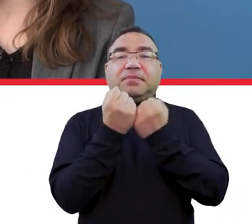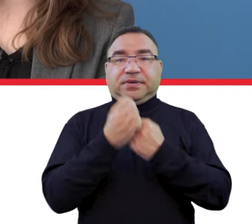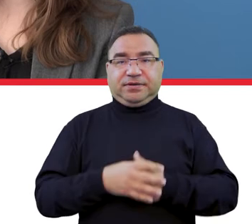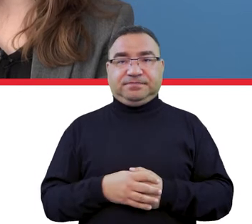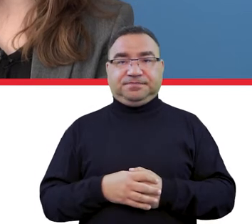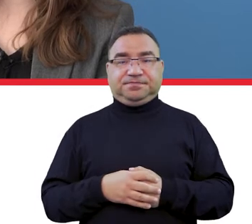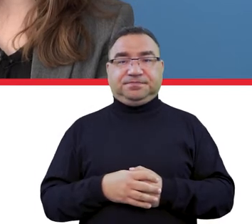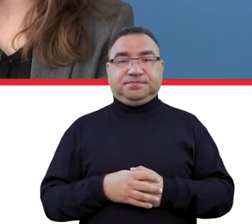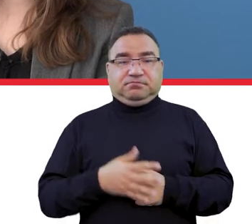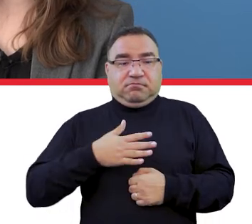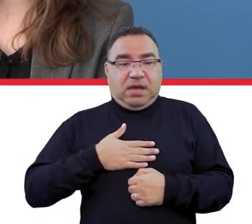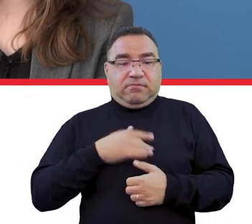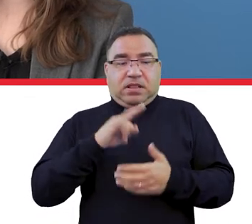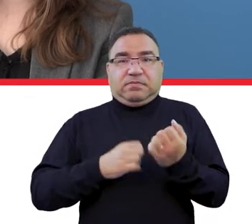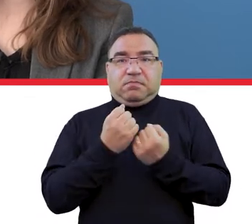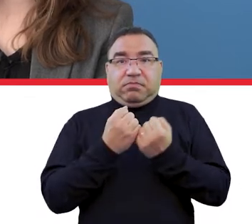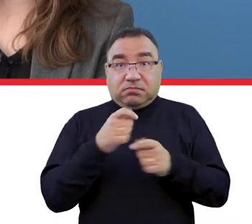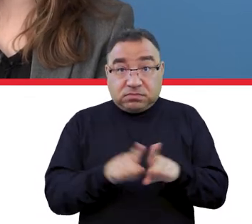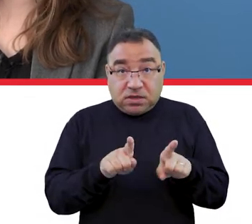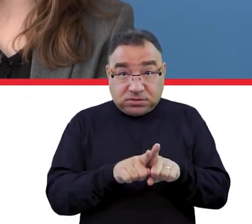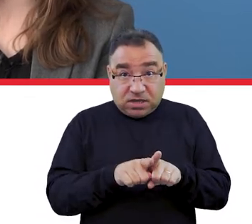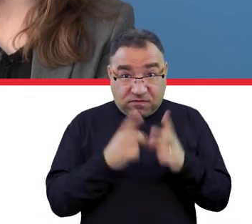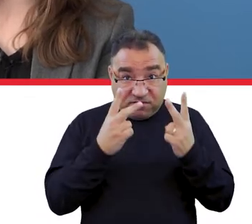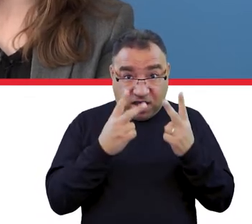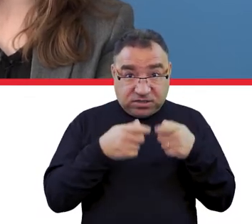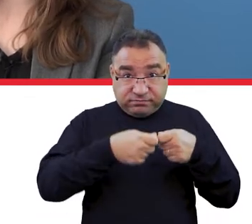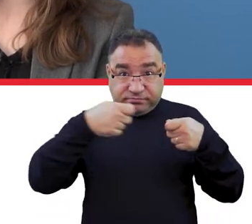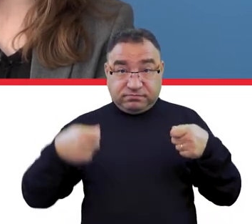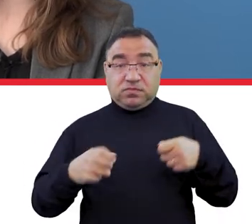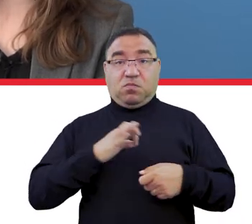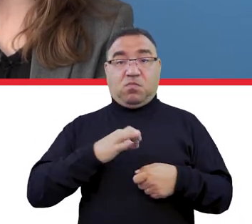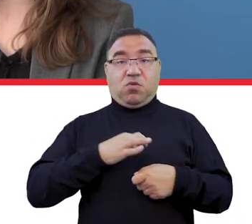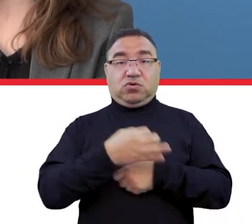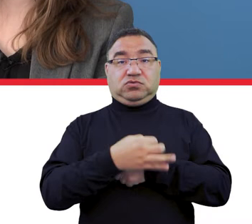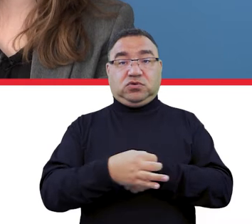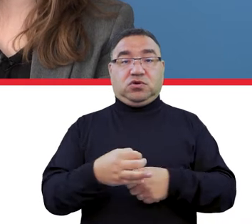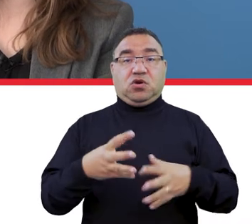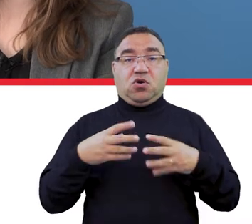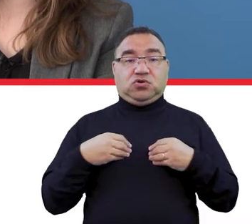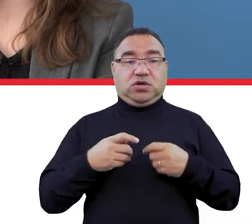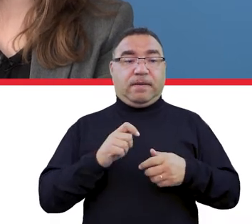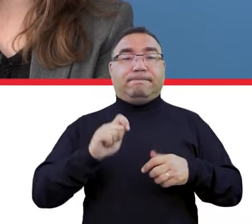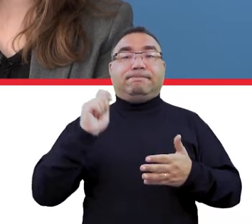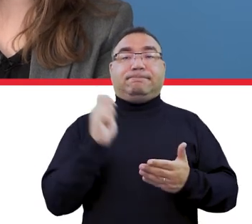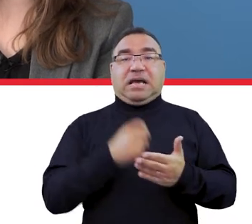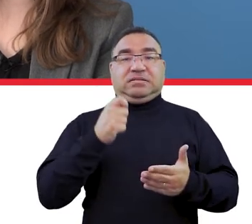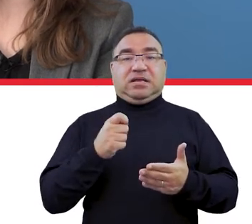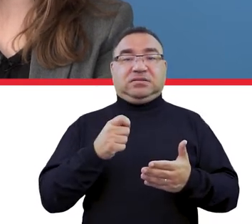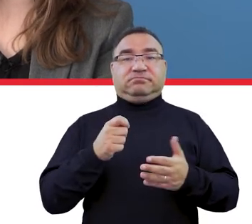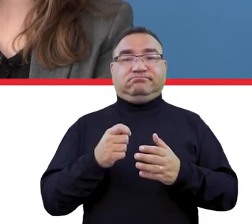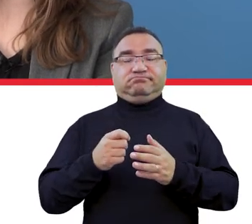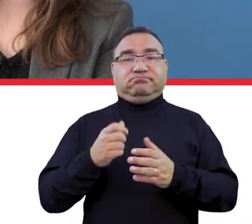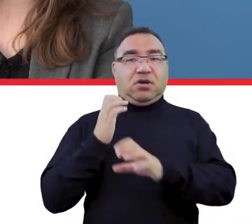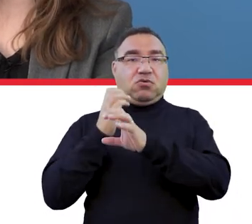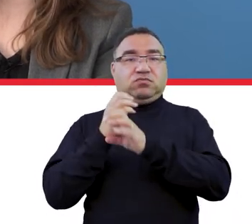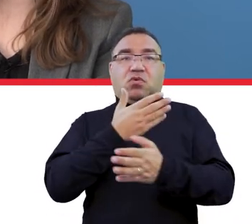Jak mam legitymację papierową, to czy jej ważność też jest przedłużona? Na mojej uczelni część osób otrzymała mandaty w komunikacji za brak odpowiedniego